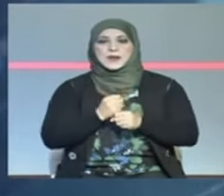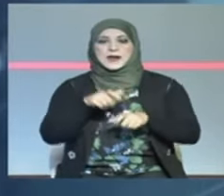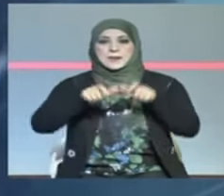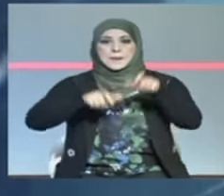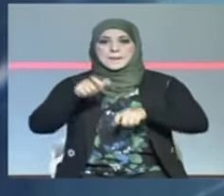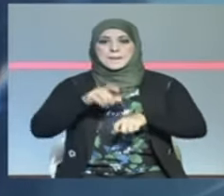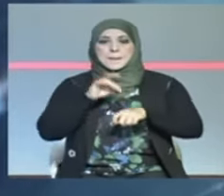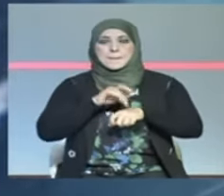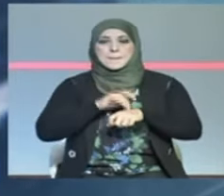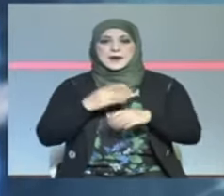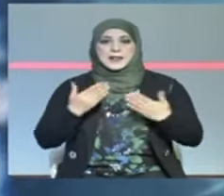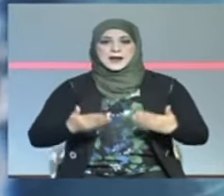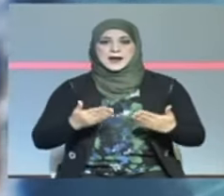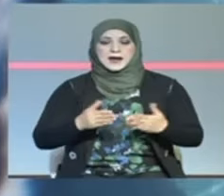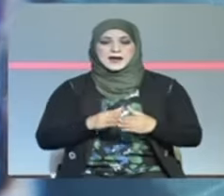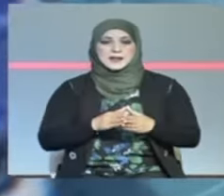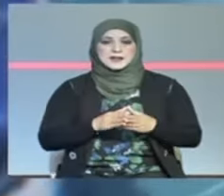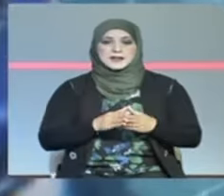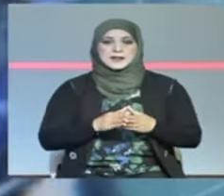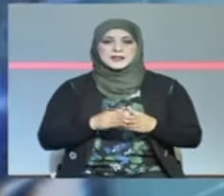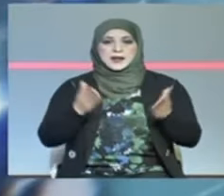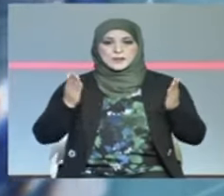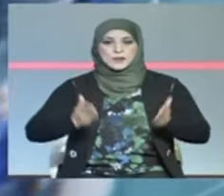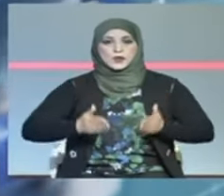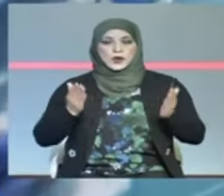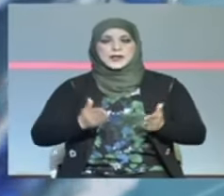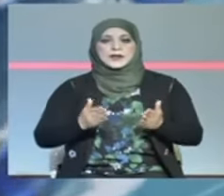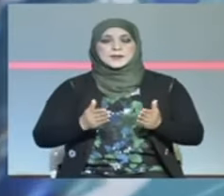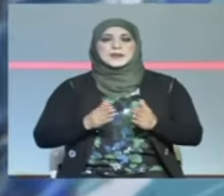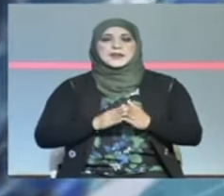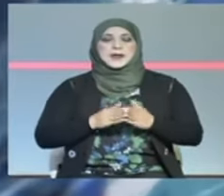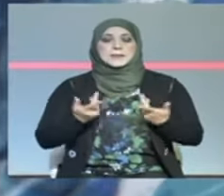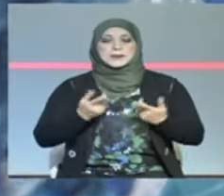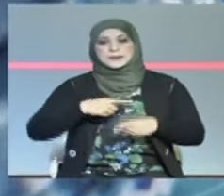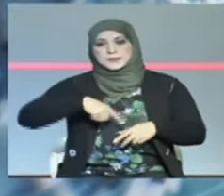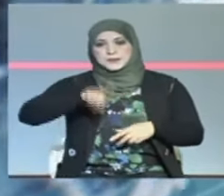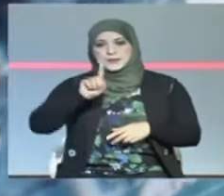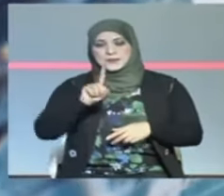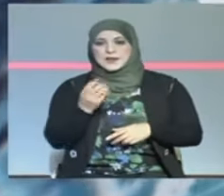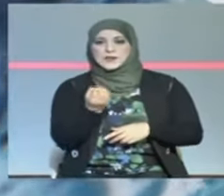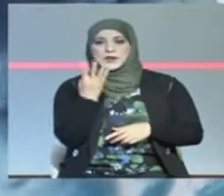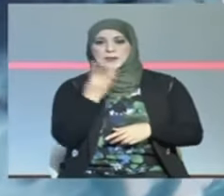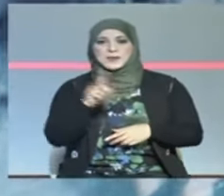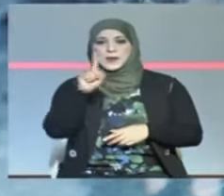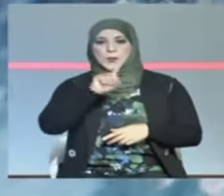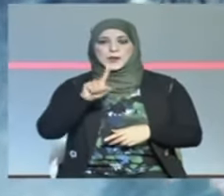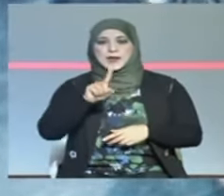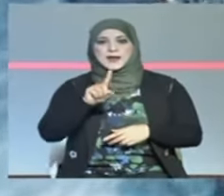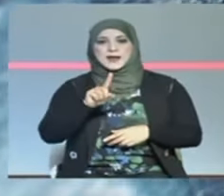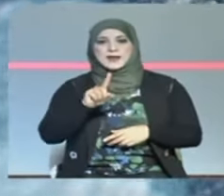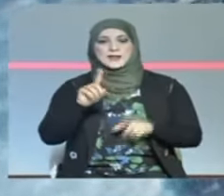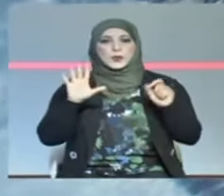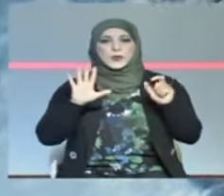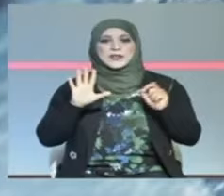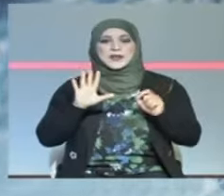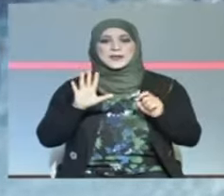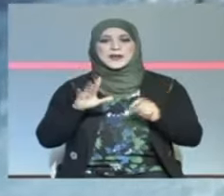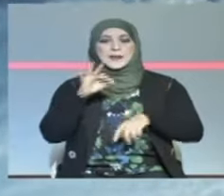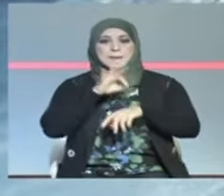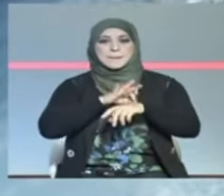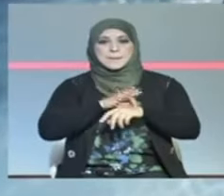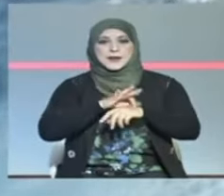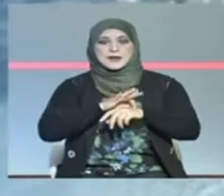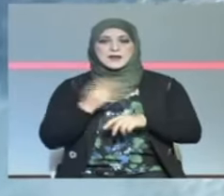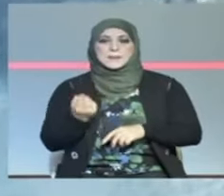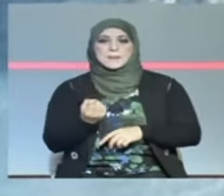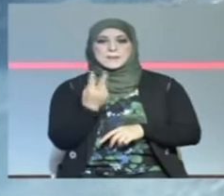وفي المقيمين حاليا بالمستشفيات 1471 مريضا